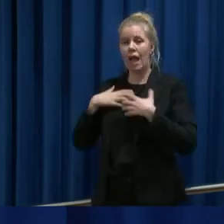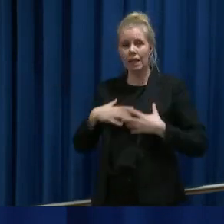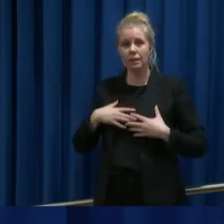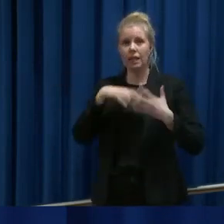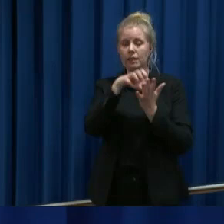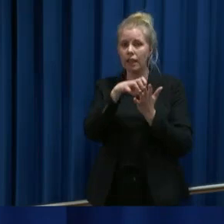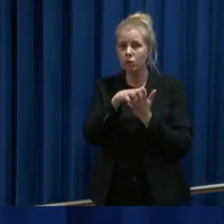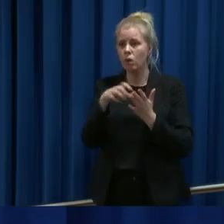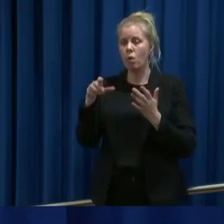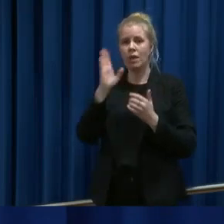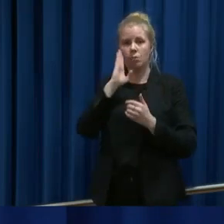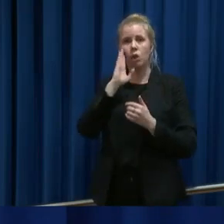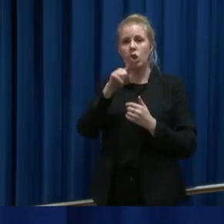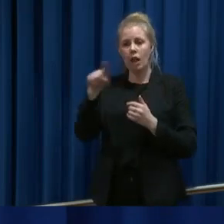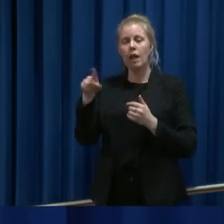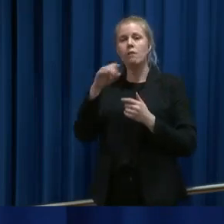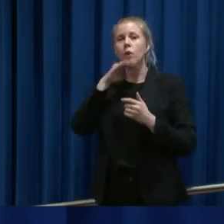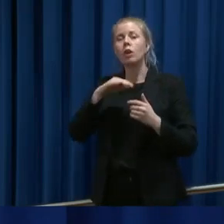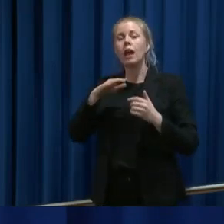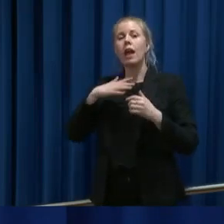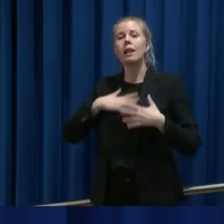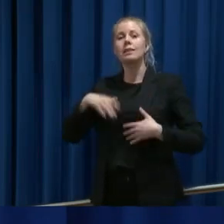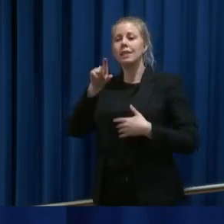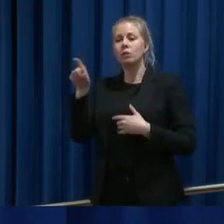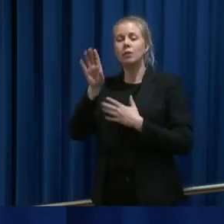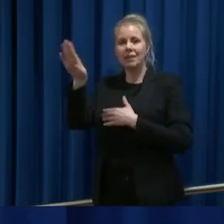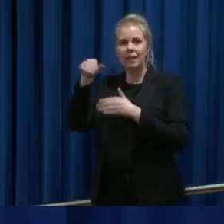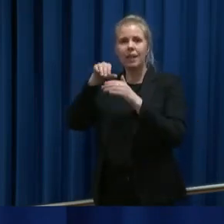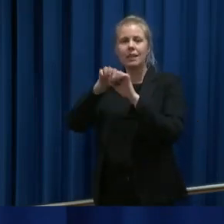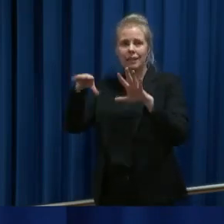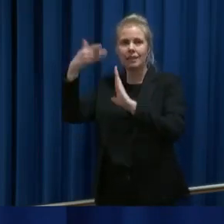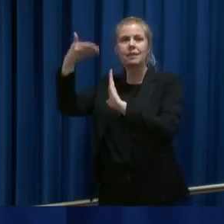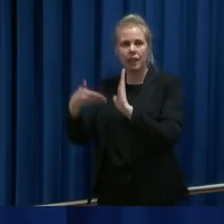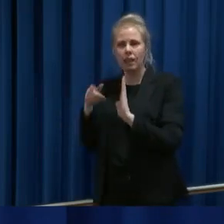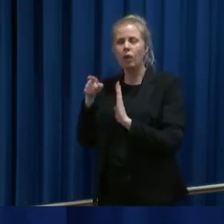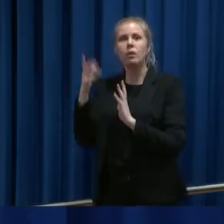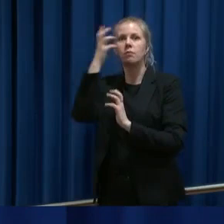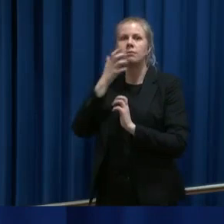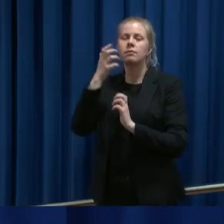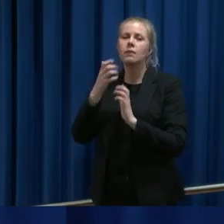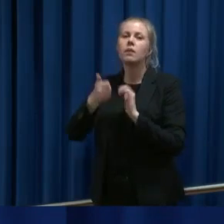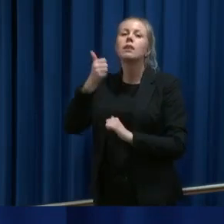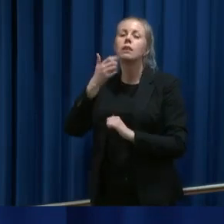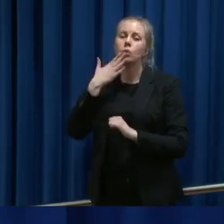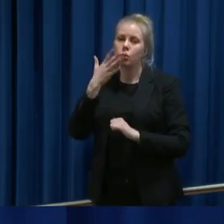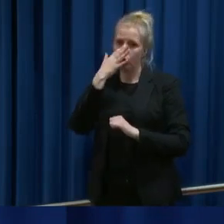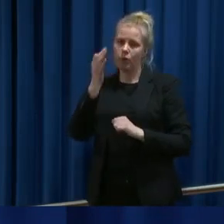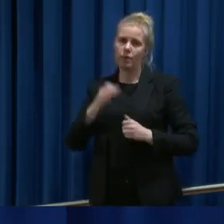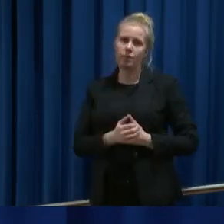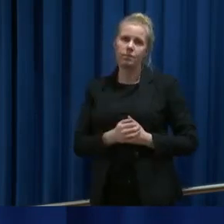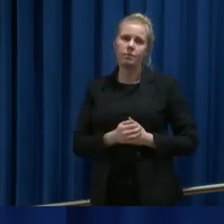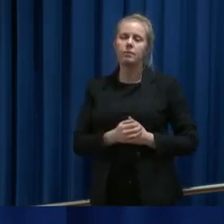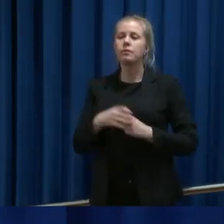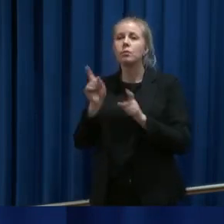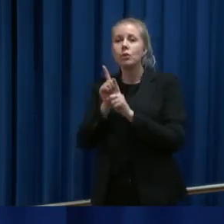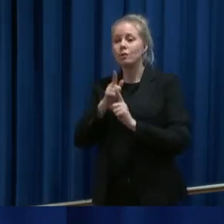og for innbyggerne på Folkehelsinstituttet sine nettsider. Det er også en viktig og god nyhet. Det vil gi